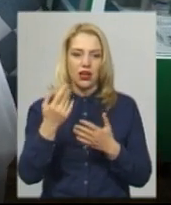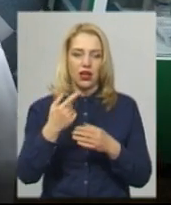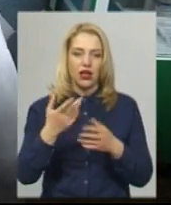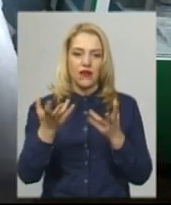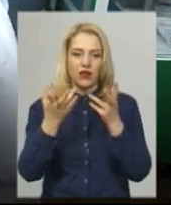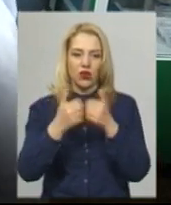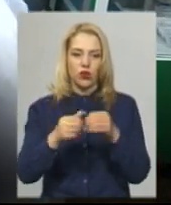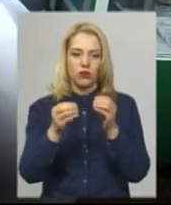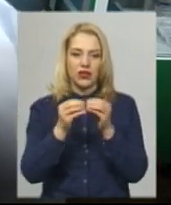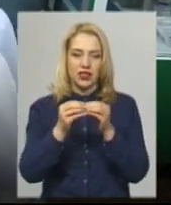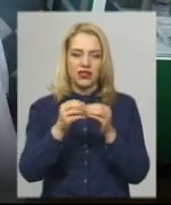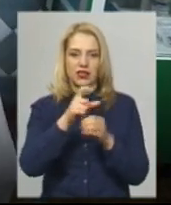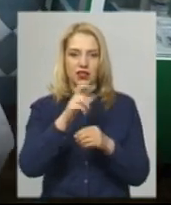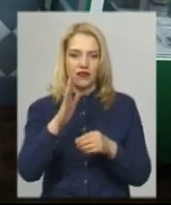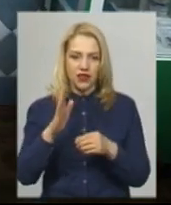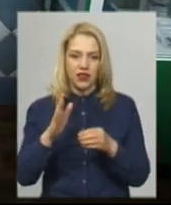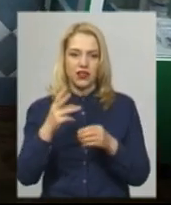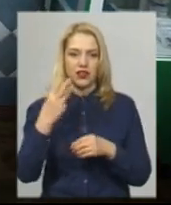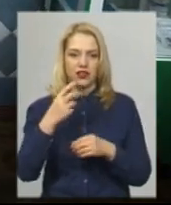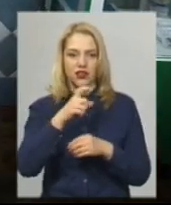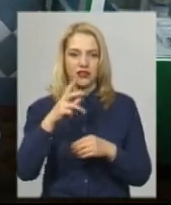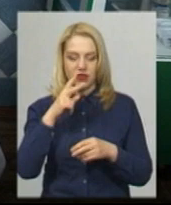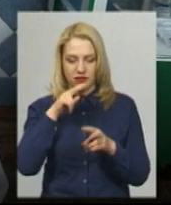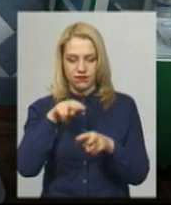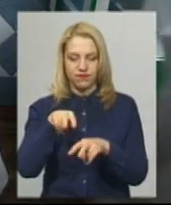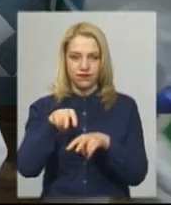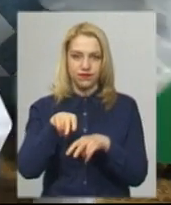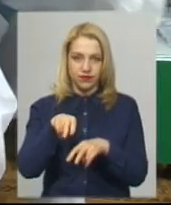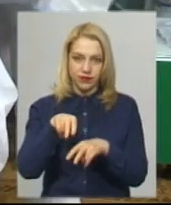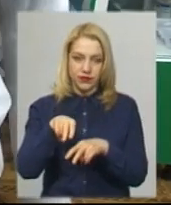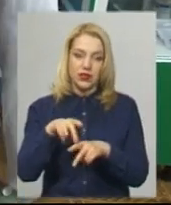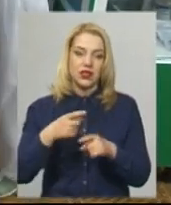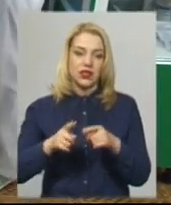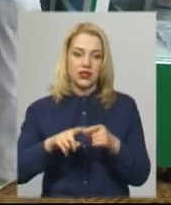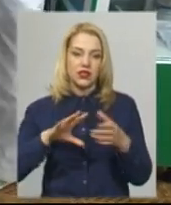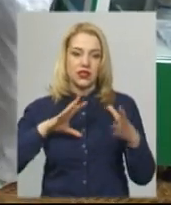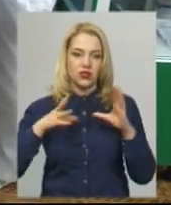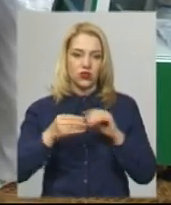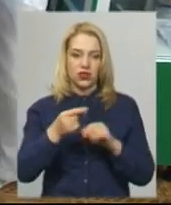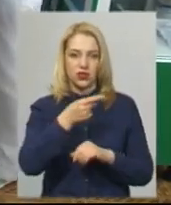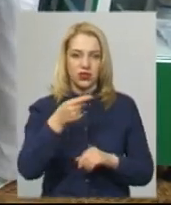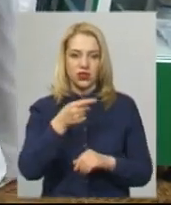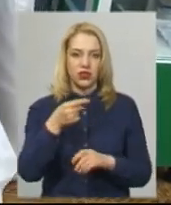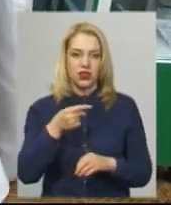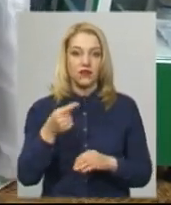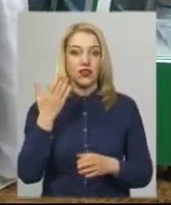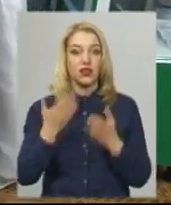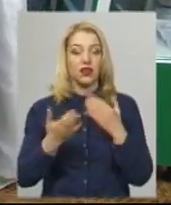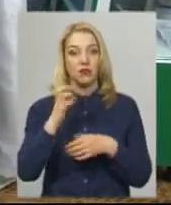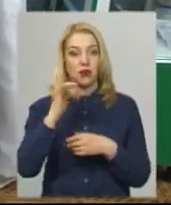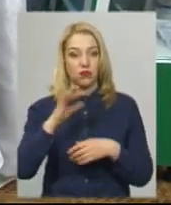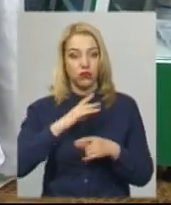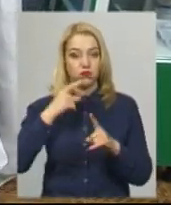10-15 хвилин, до 30 хвилин ми дивимося оцей тест. Оці всі результати негативні, тому що якщо б був